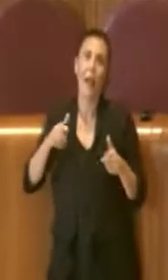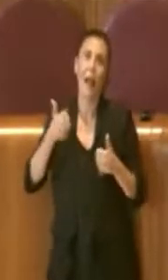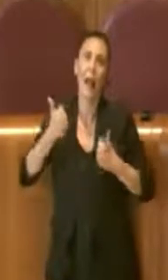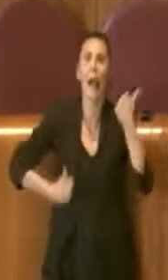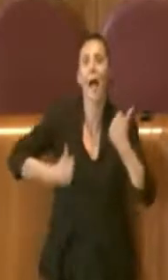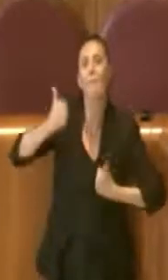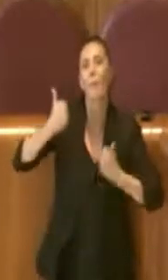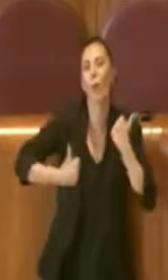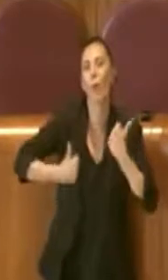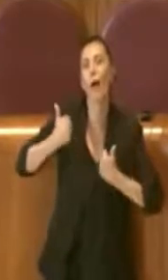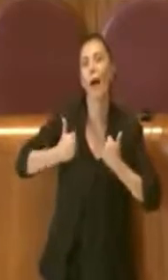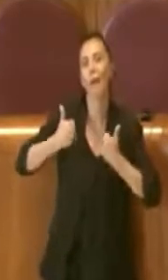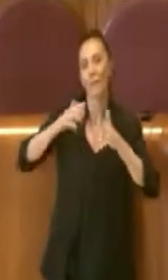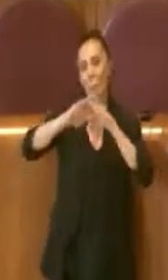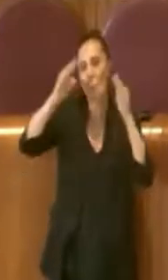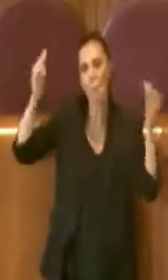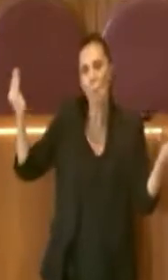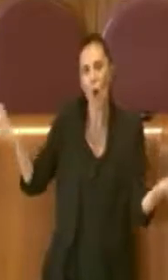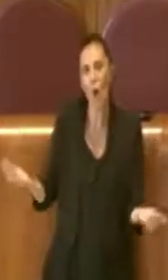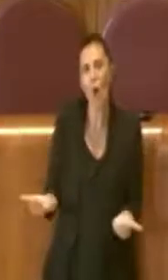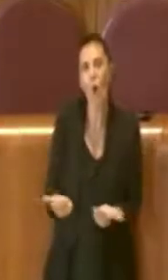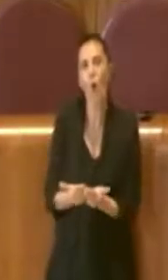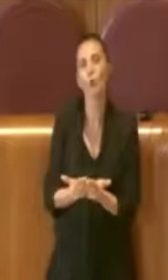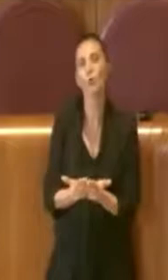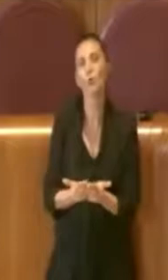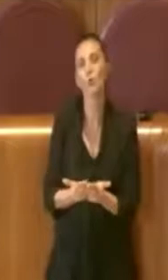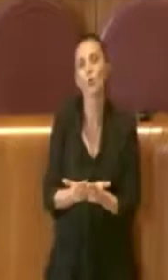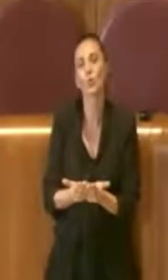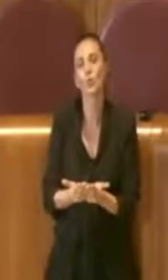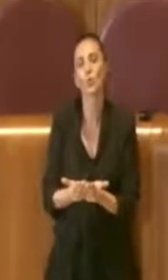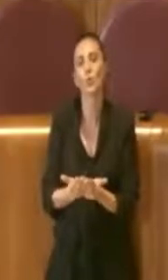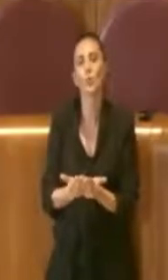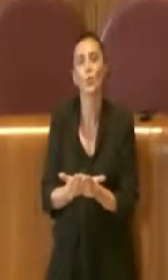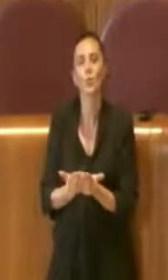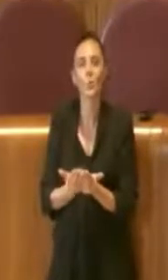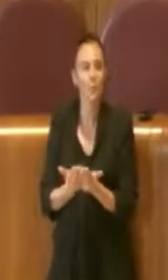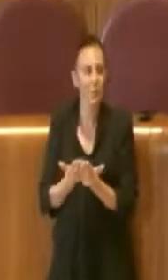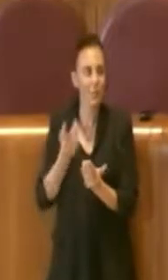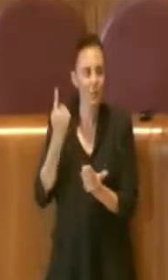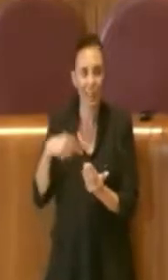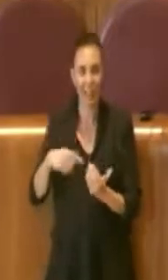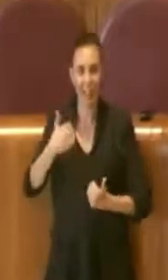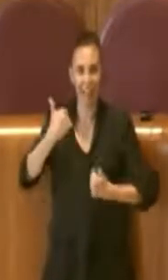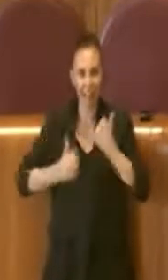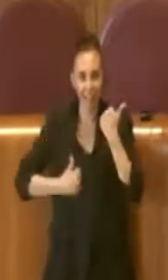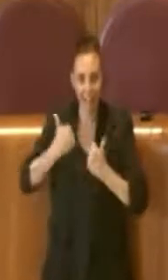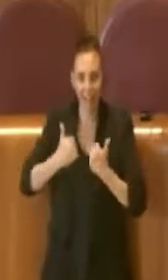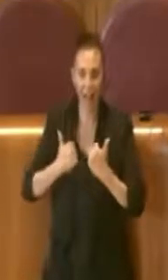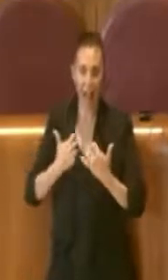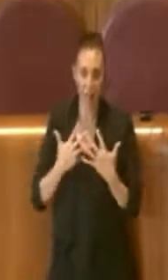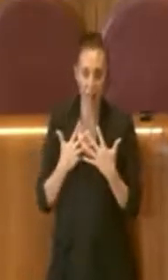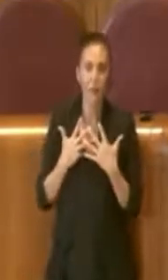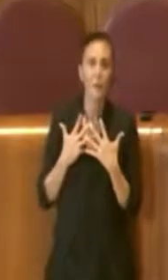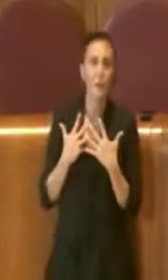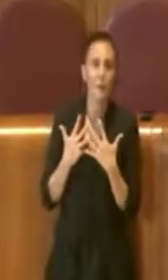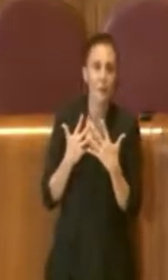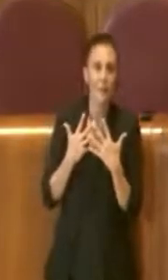sicuramente delle gare a ampio respiro che potranno essere